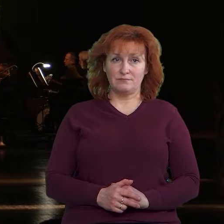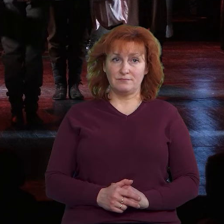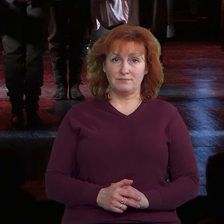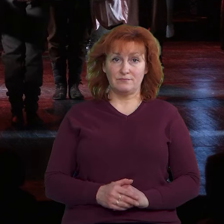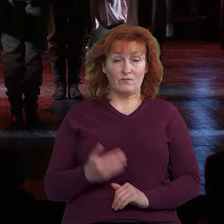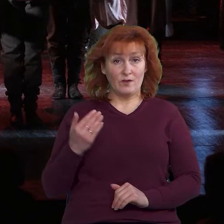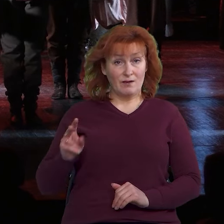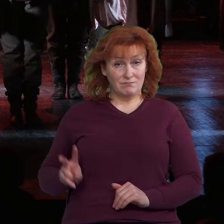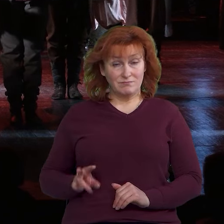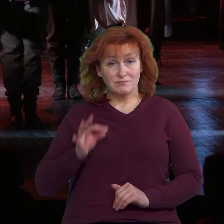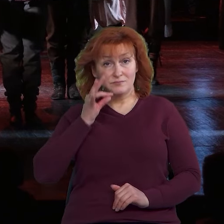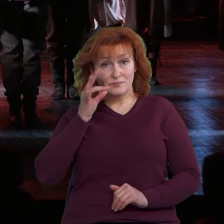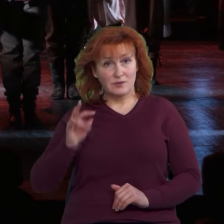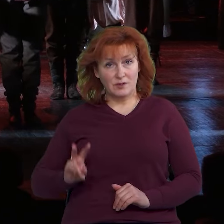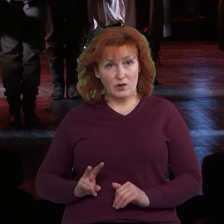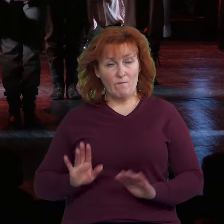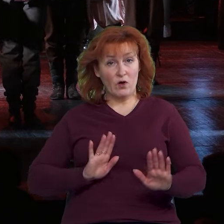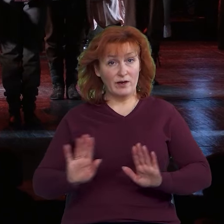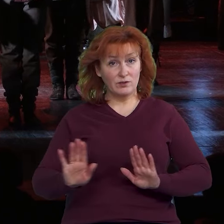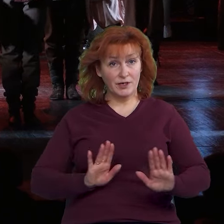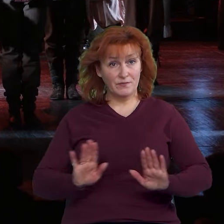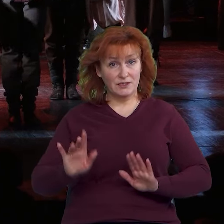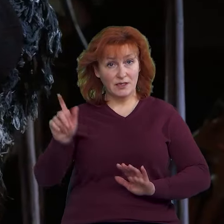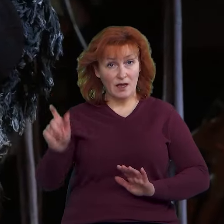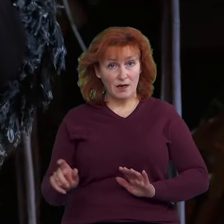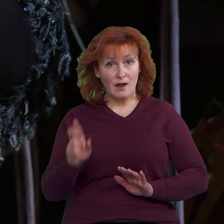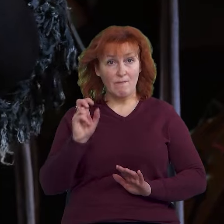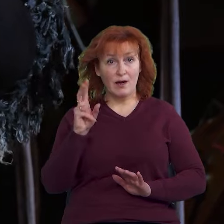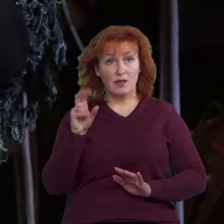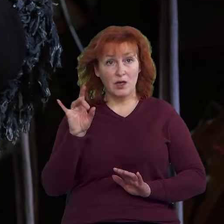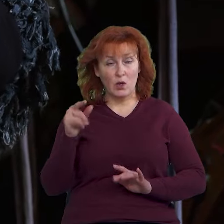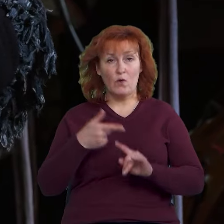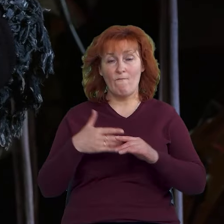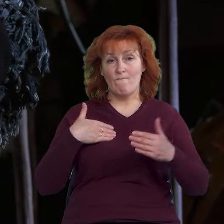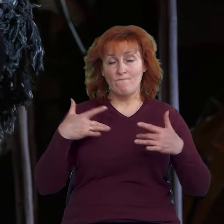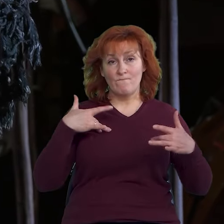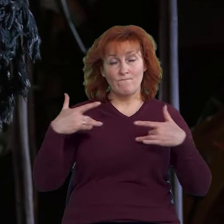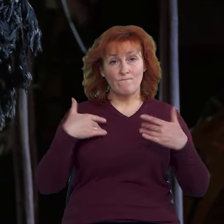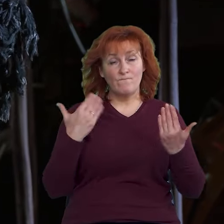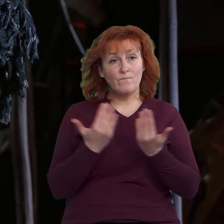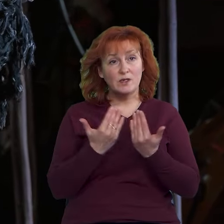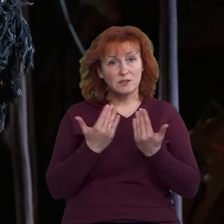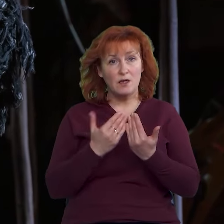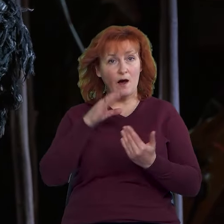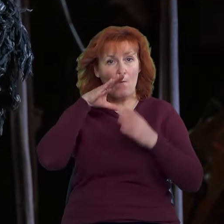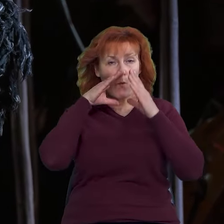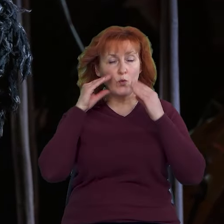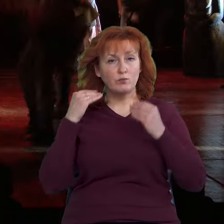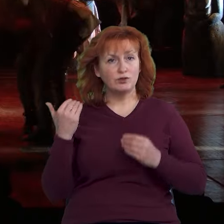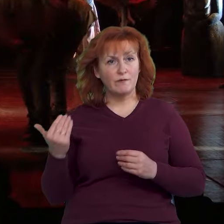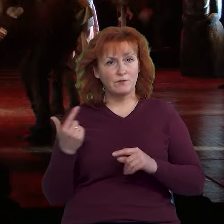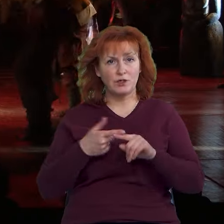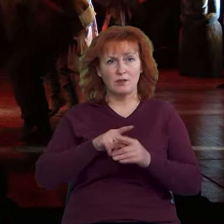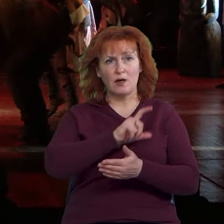За словами головного режисера «Обелмуз драмтеатру» Андрія Бакірова, виставу за поемою Шевченка обрали невипадково.